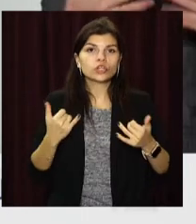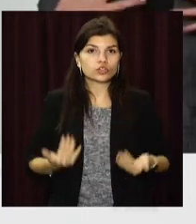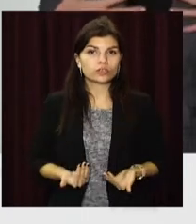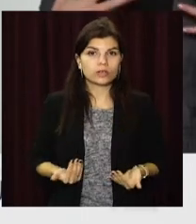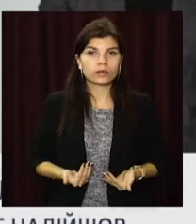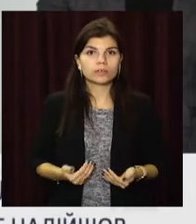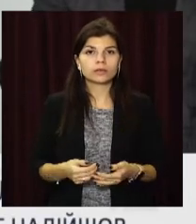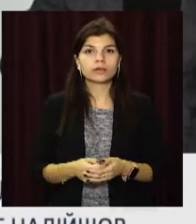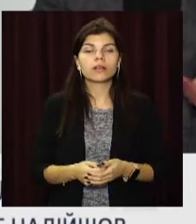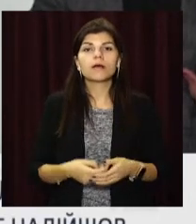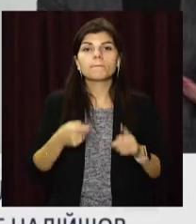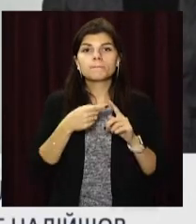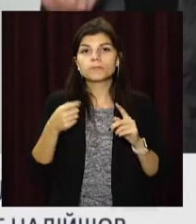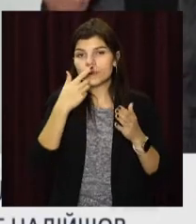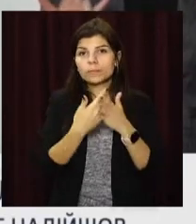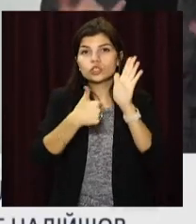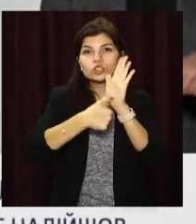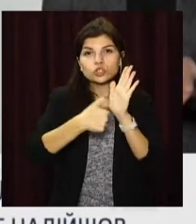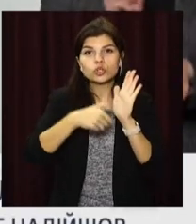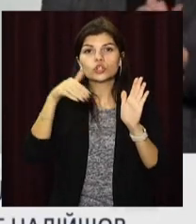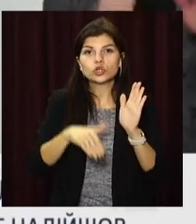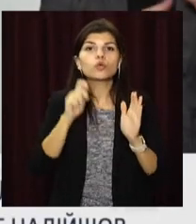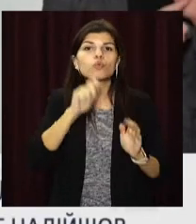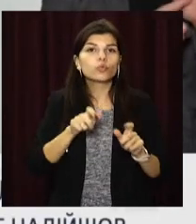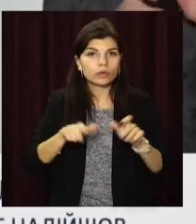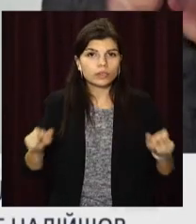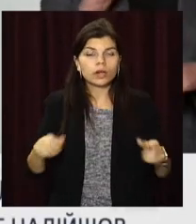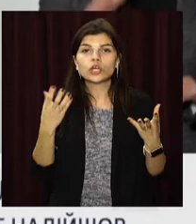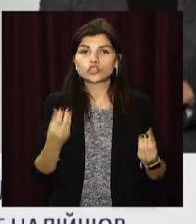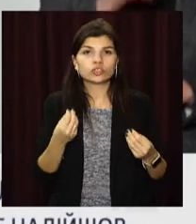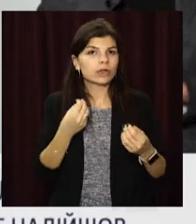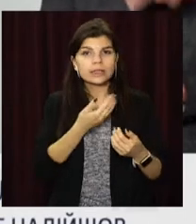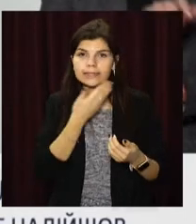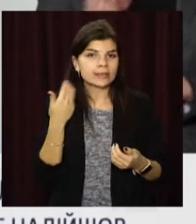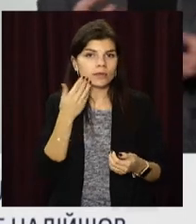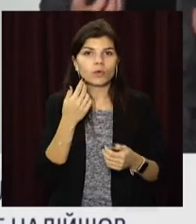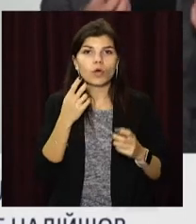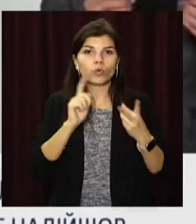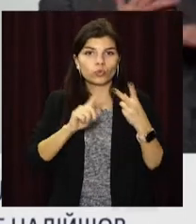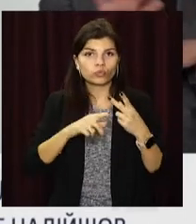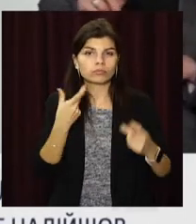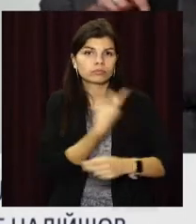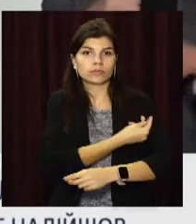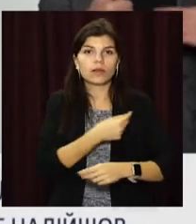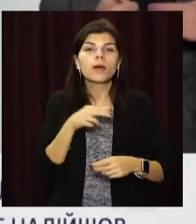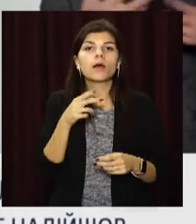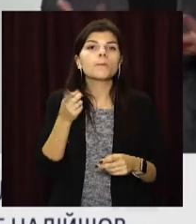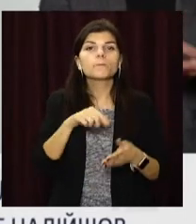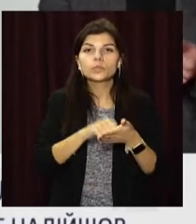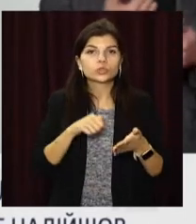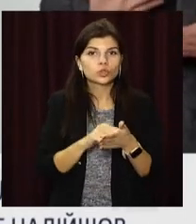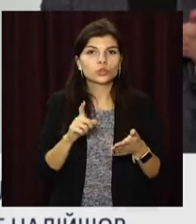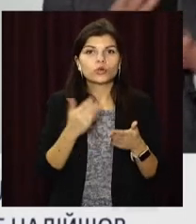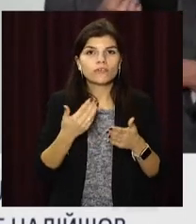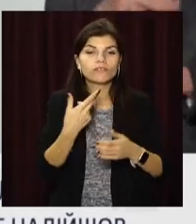життя. Наразі понад 600 тисяч українців ще не дійшли по свою другу дозу, попри те, що